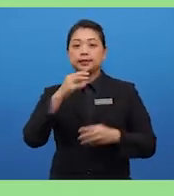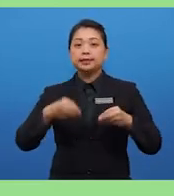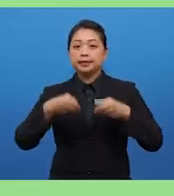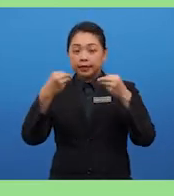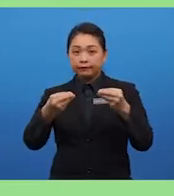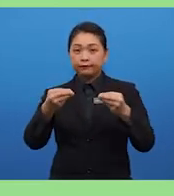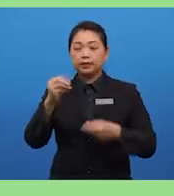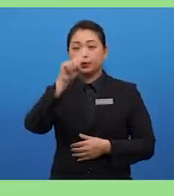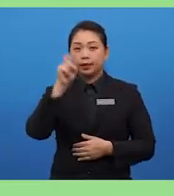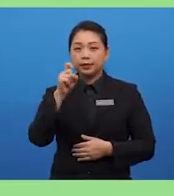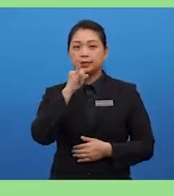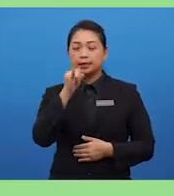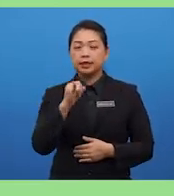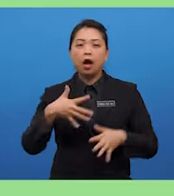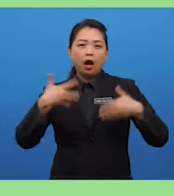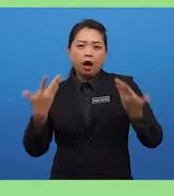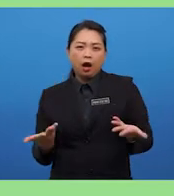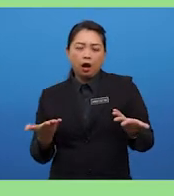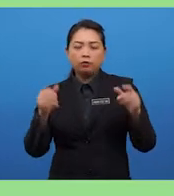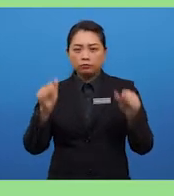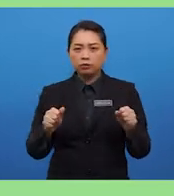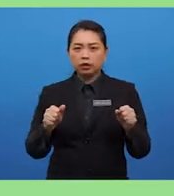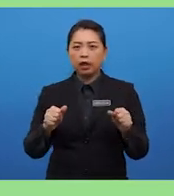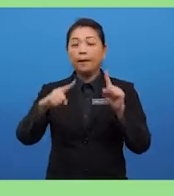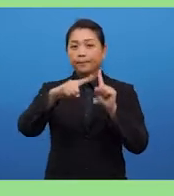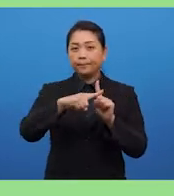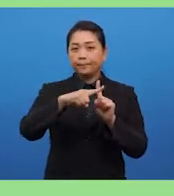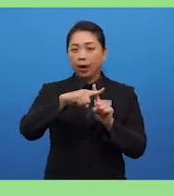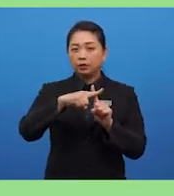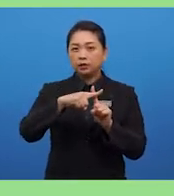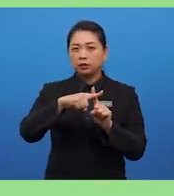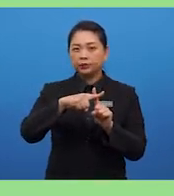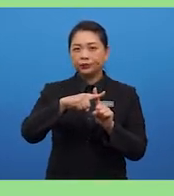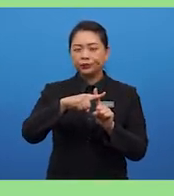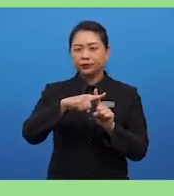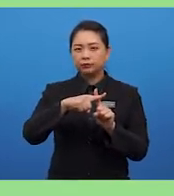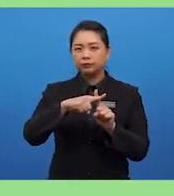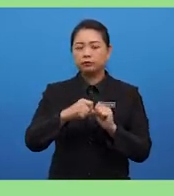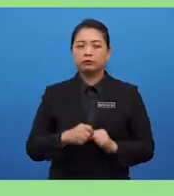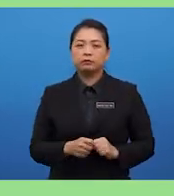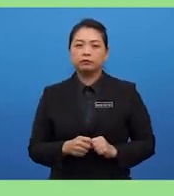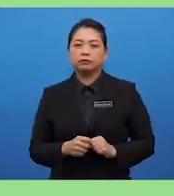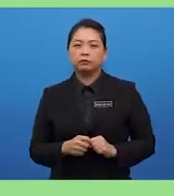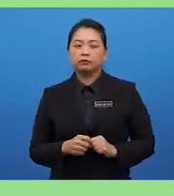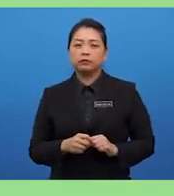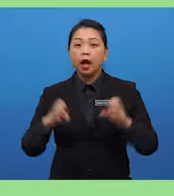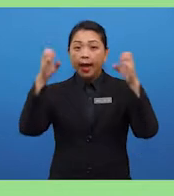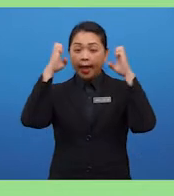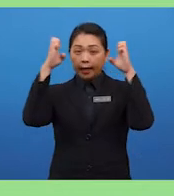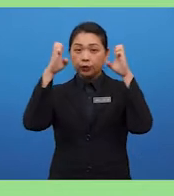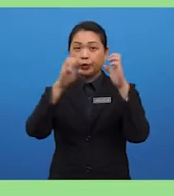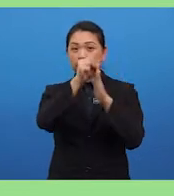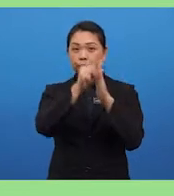the question is how can positive... Let's say the question given is how can positive